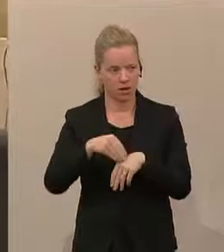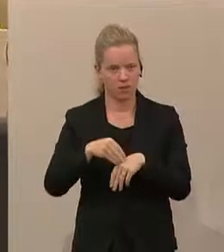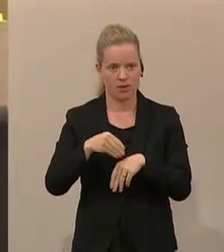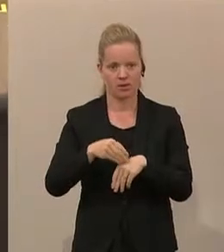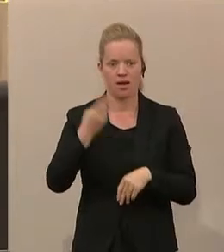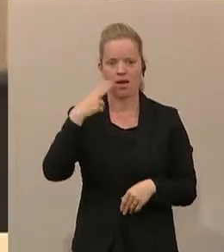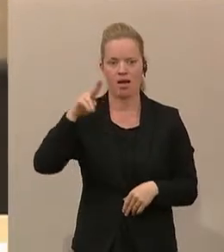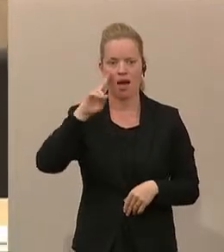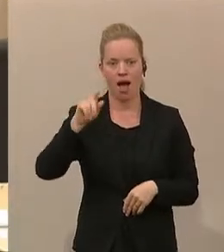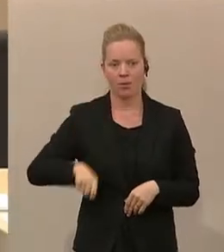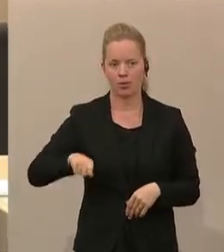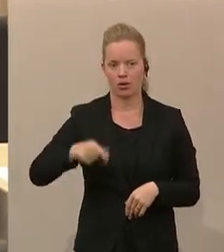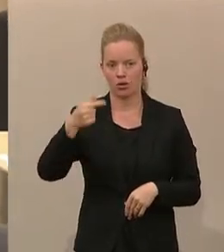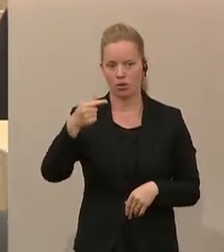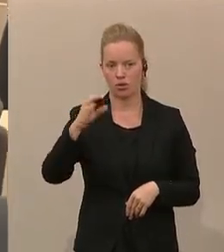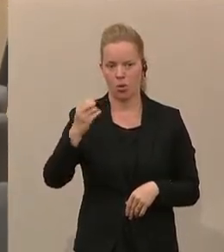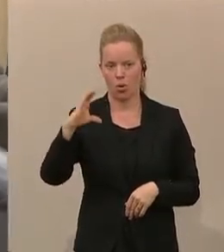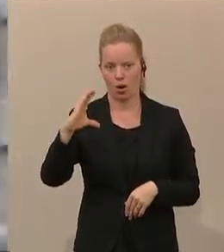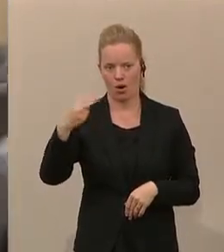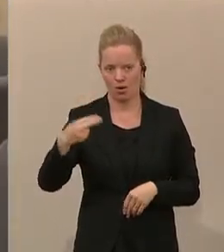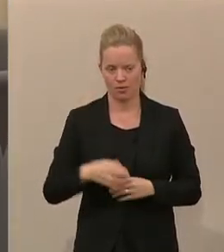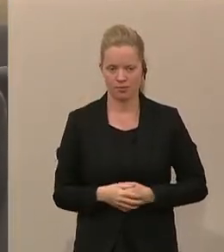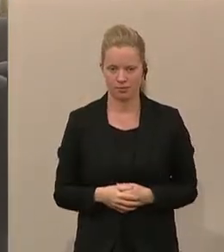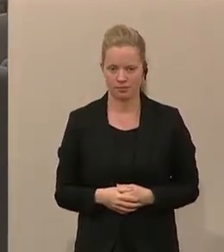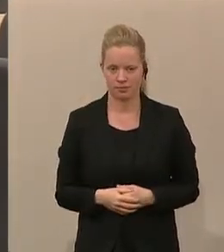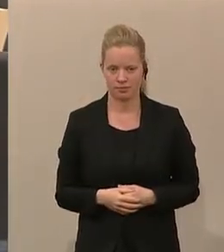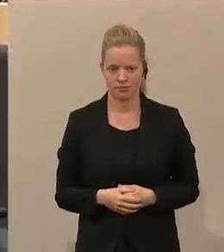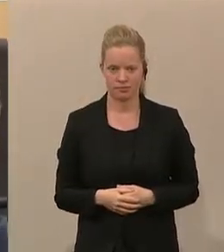Nächster Redner von der SPÖ, Harald Troch.